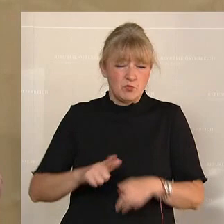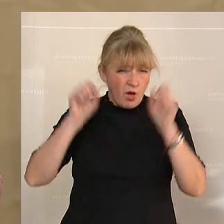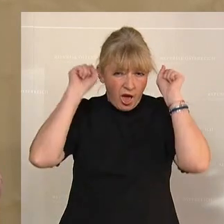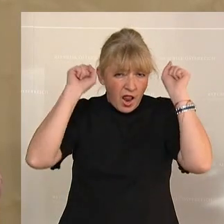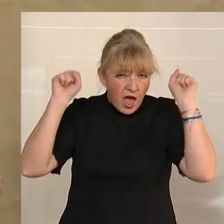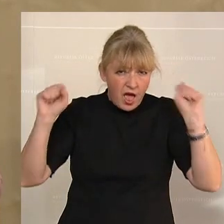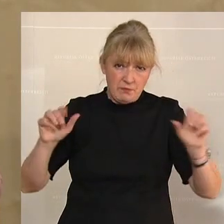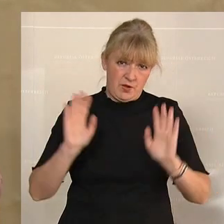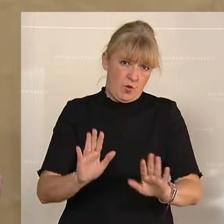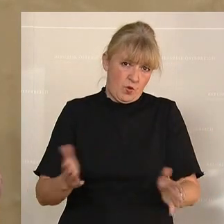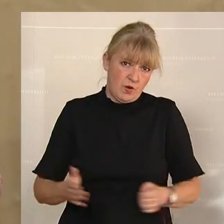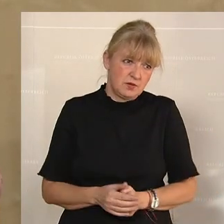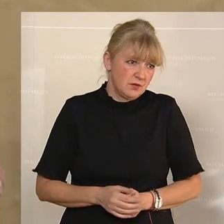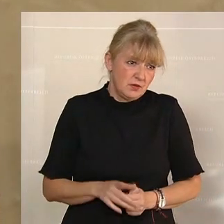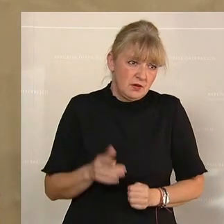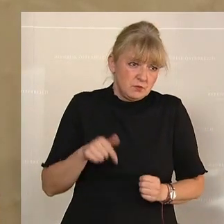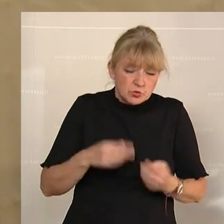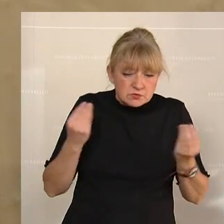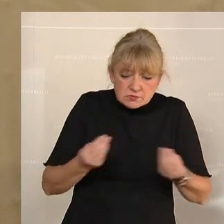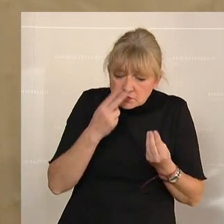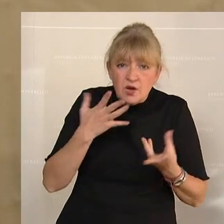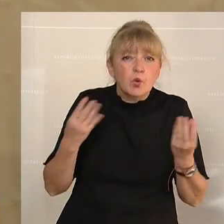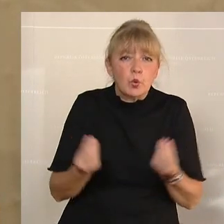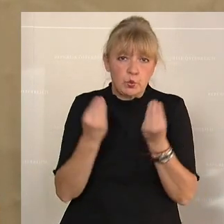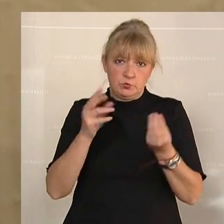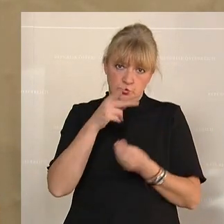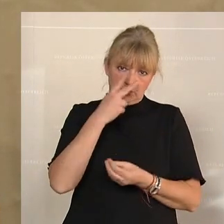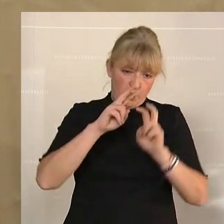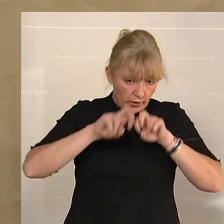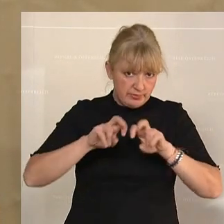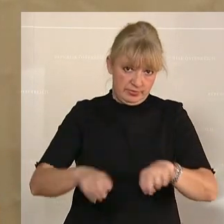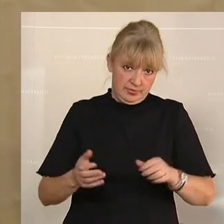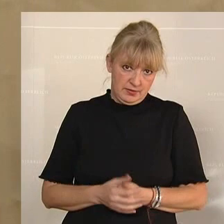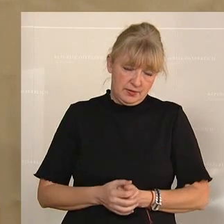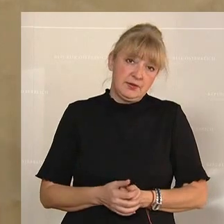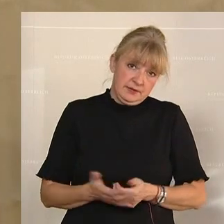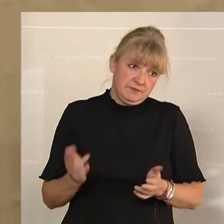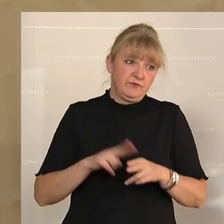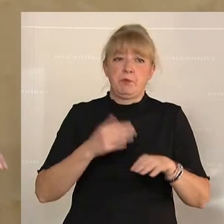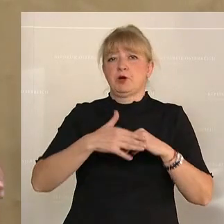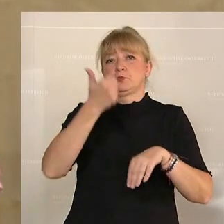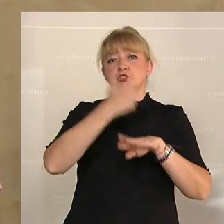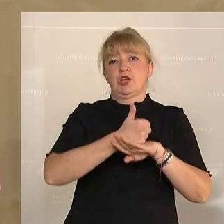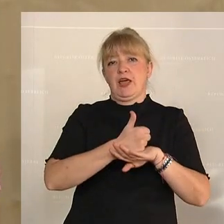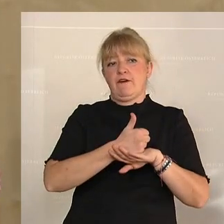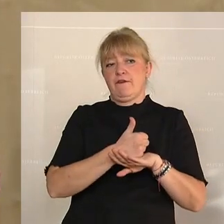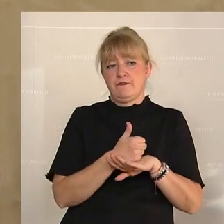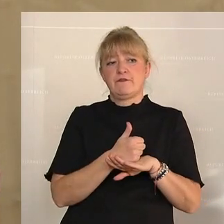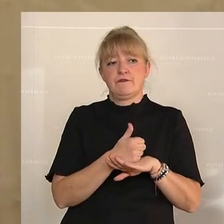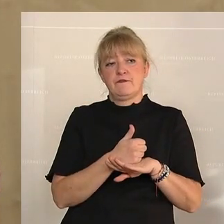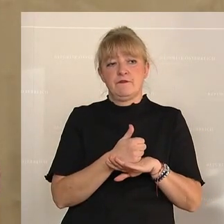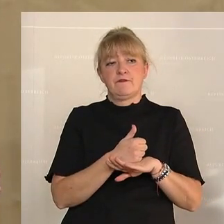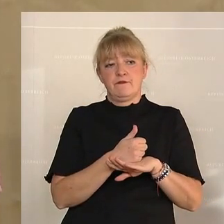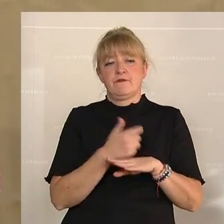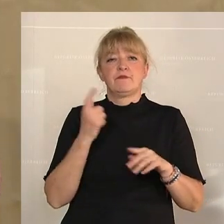schrillen und man muss endlich an die Ursachen herangehen. Und wenn heute der Chef der Antritts sagt